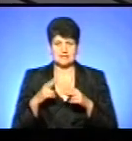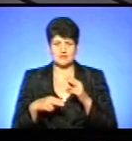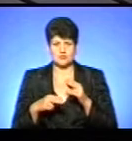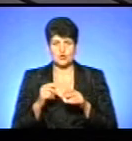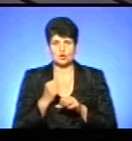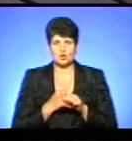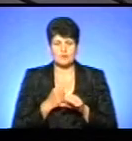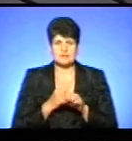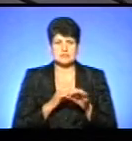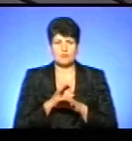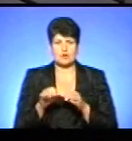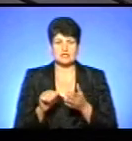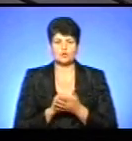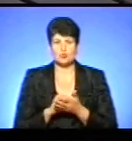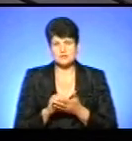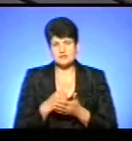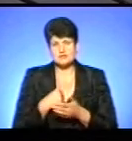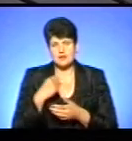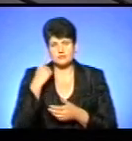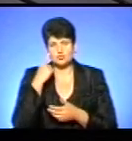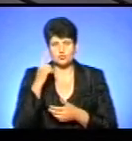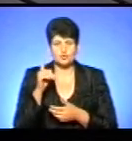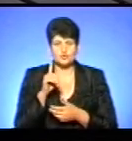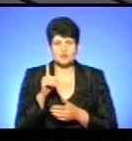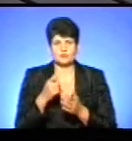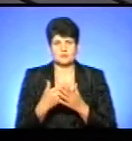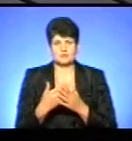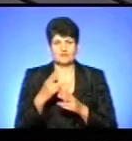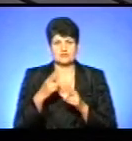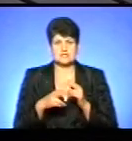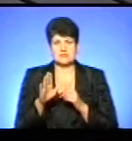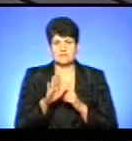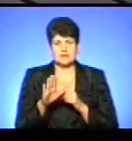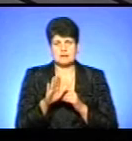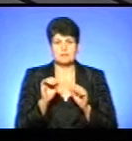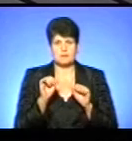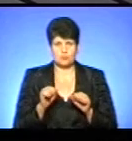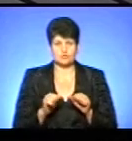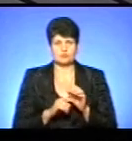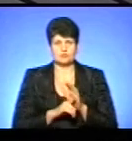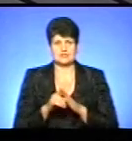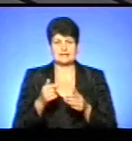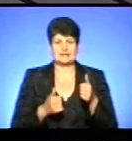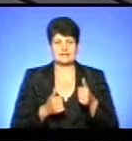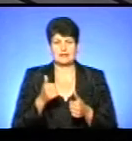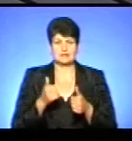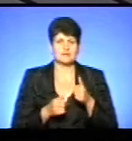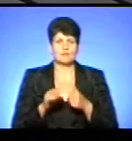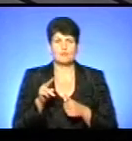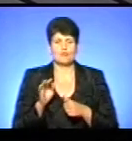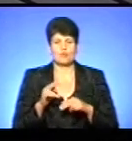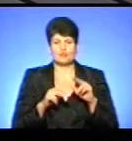доробляється проєктна документація. Я думаю, що вже десь до кінця вересня ми зможемо запустити тендерні процедури по